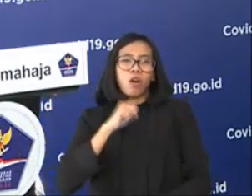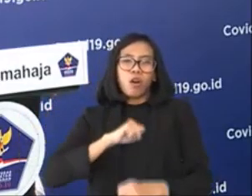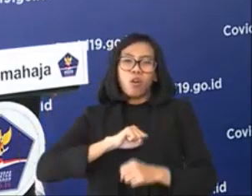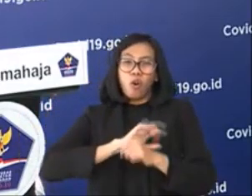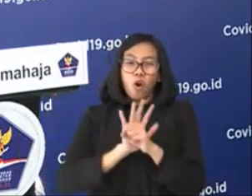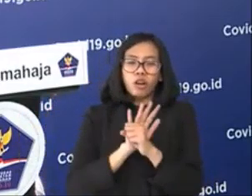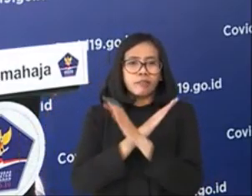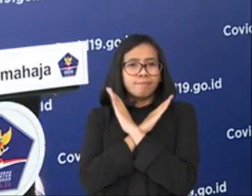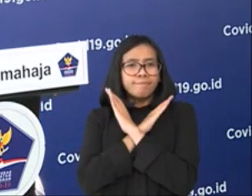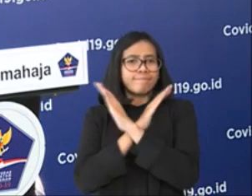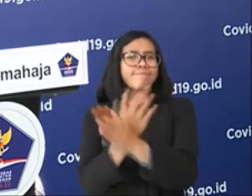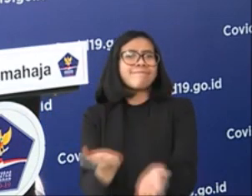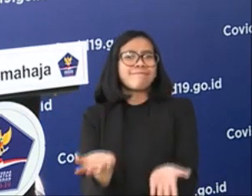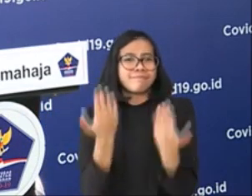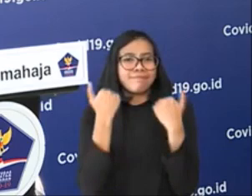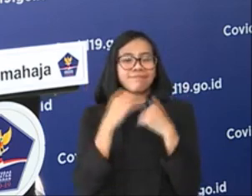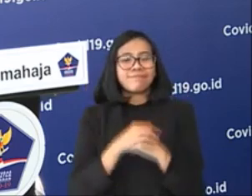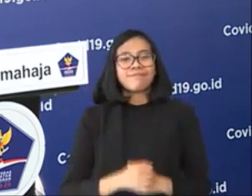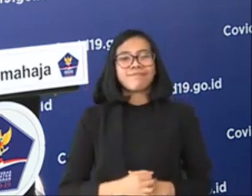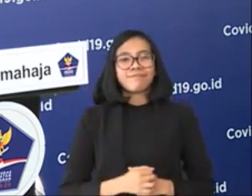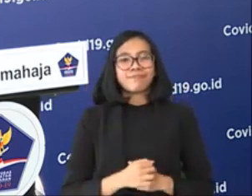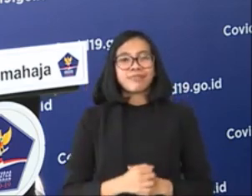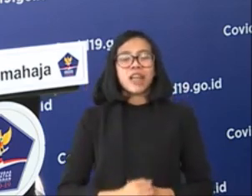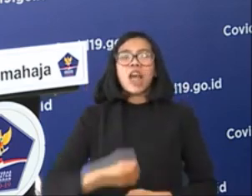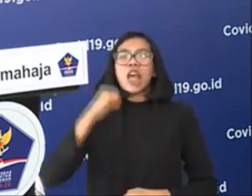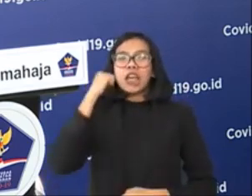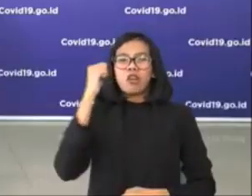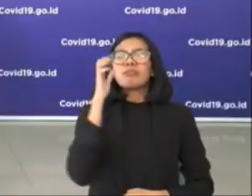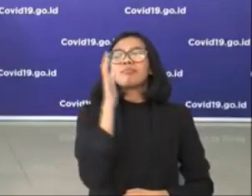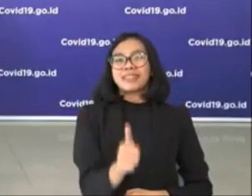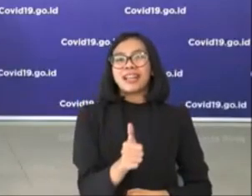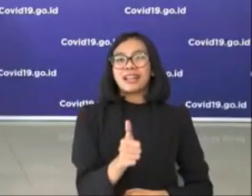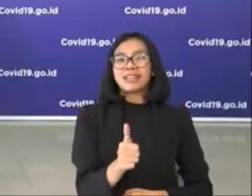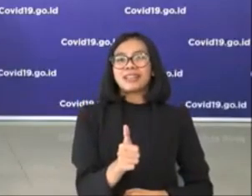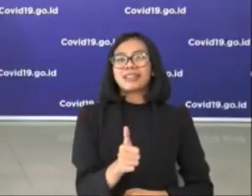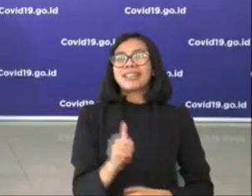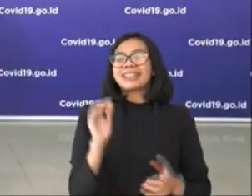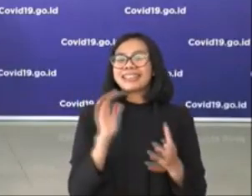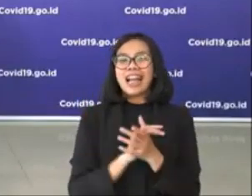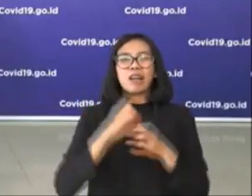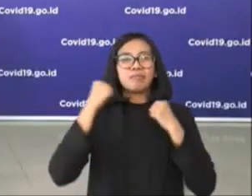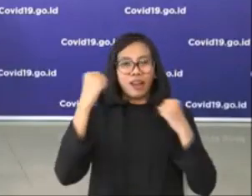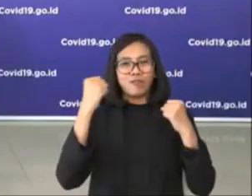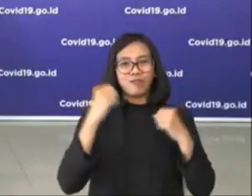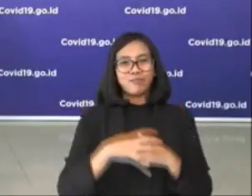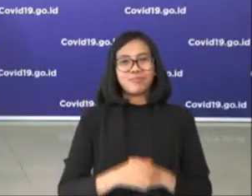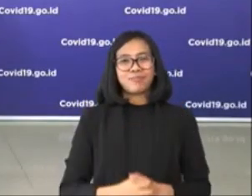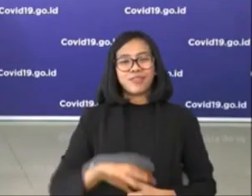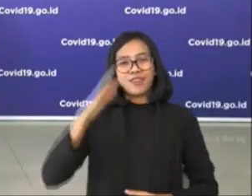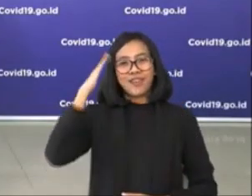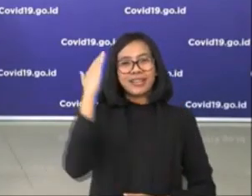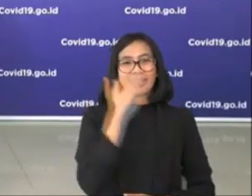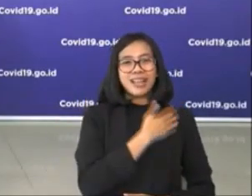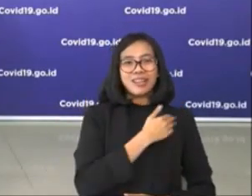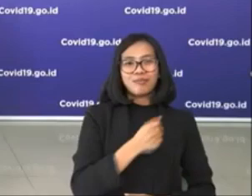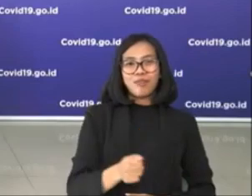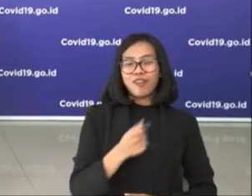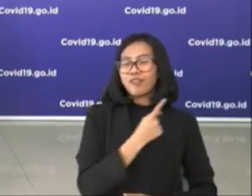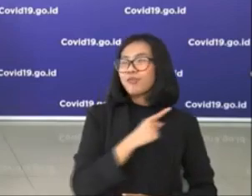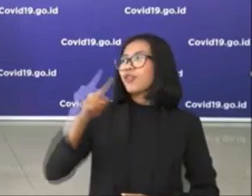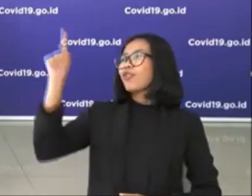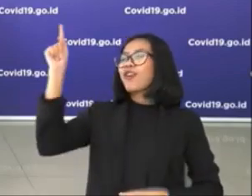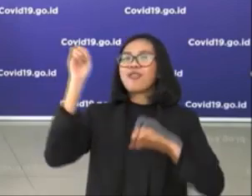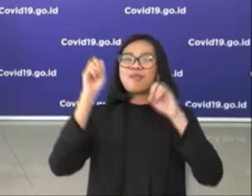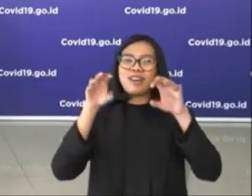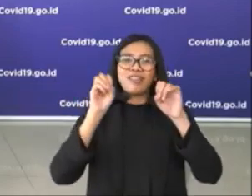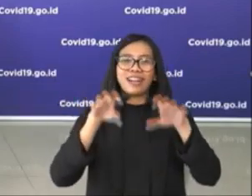perang melawan COVID-19. Indonesia bisa! Salam tangguh! Wassalamualaikum warahmatullahi